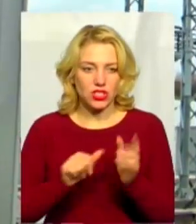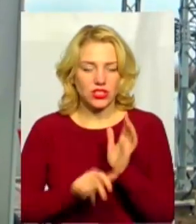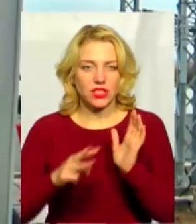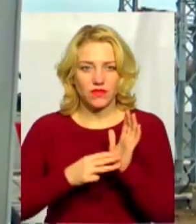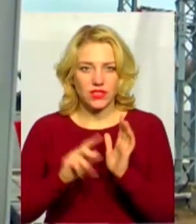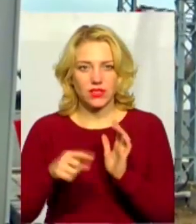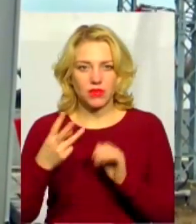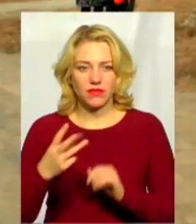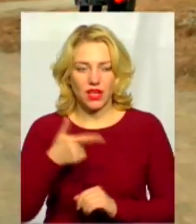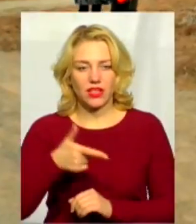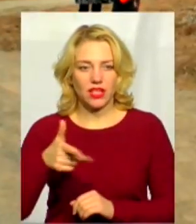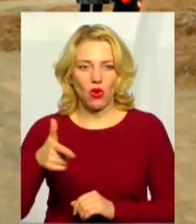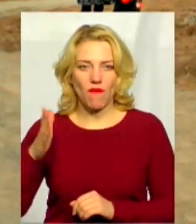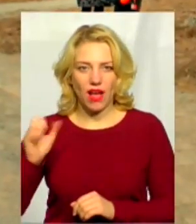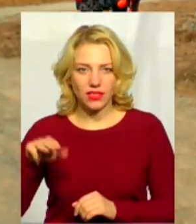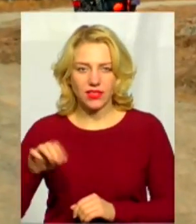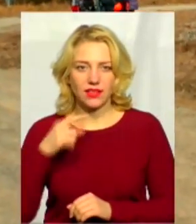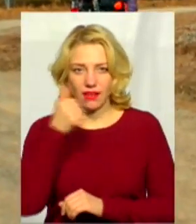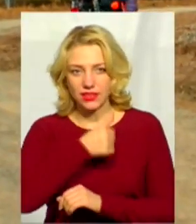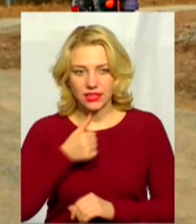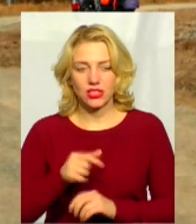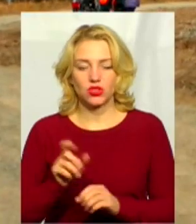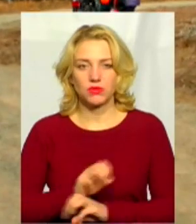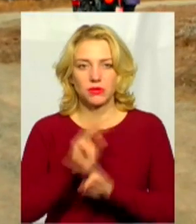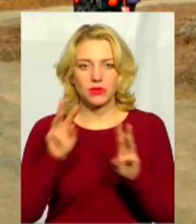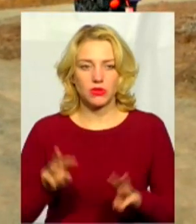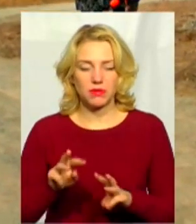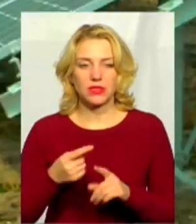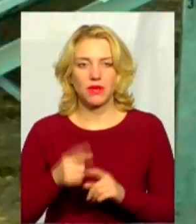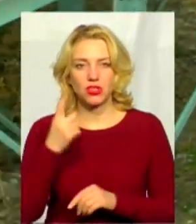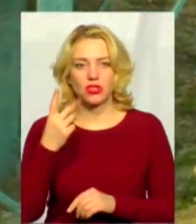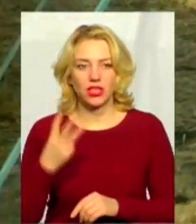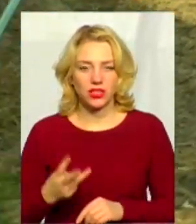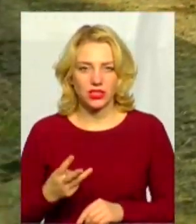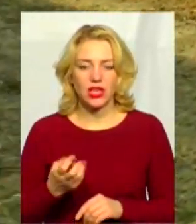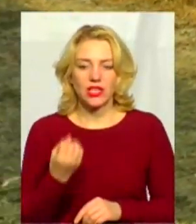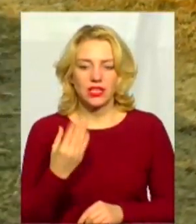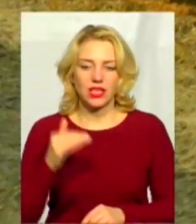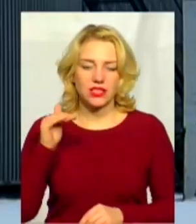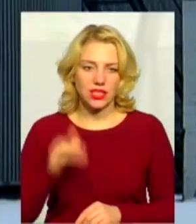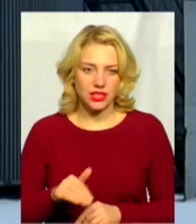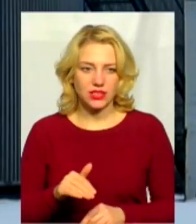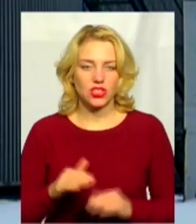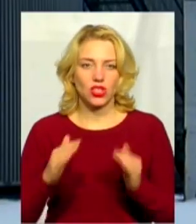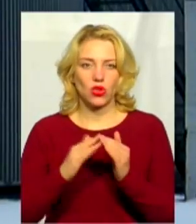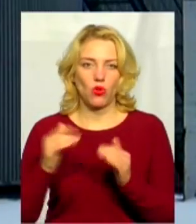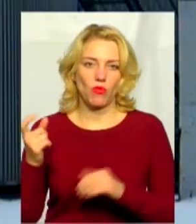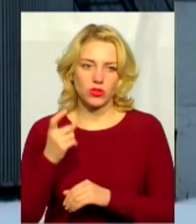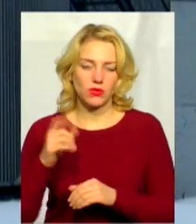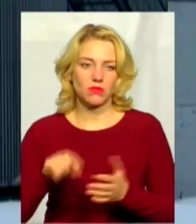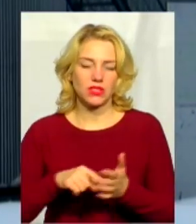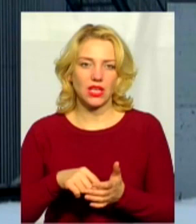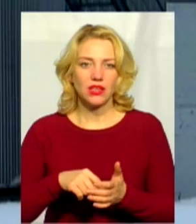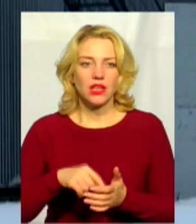гігаватт на рік, що дозволить забезпечити третину з 13 тисяч домогосподарств Кам'янець-Подільського. У Теофіполі